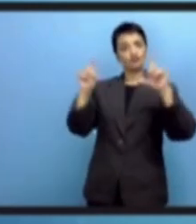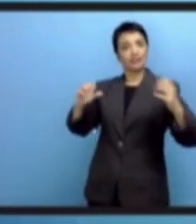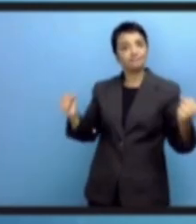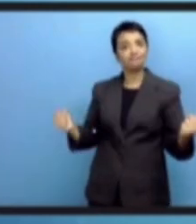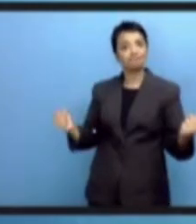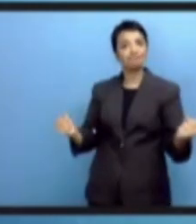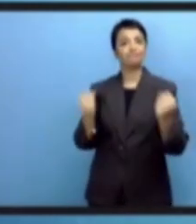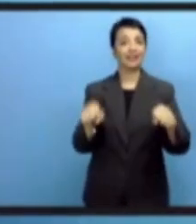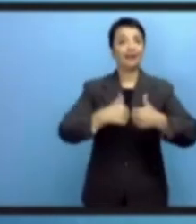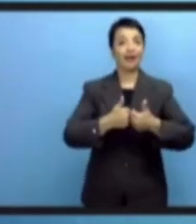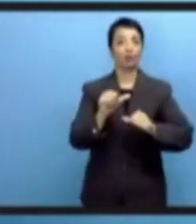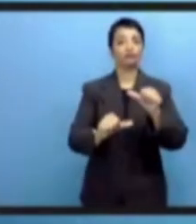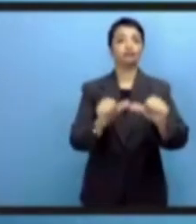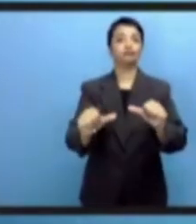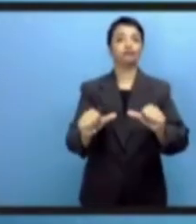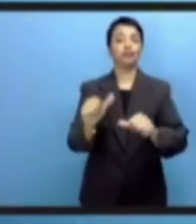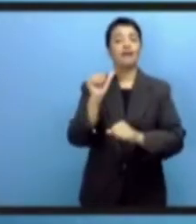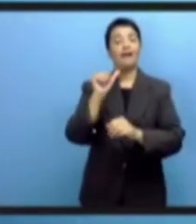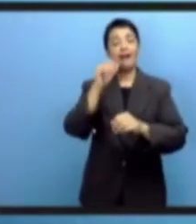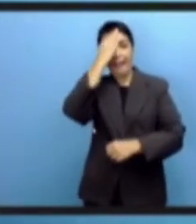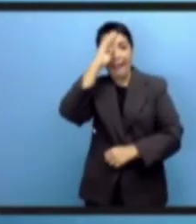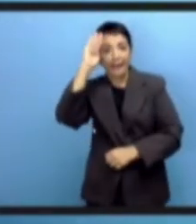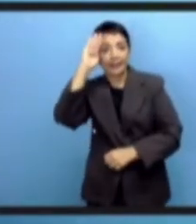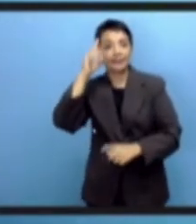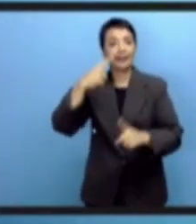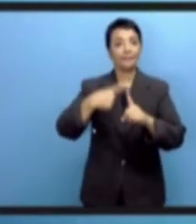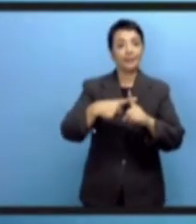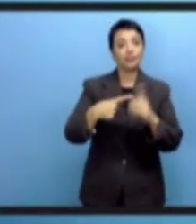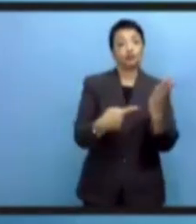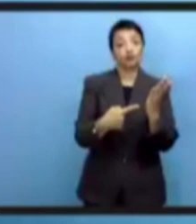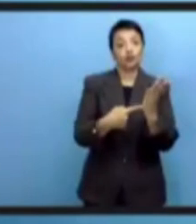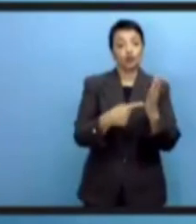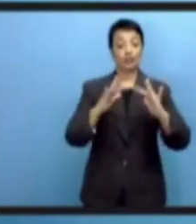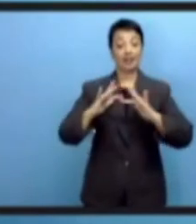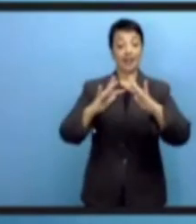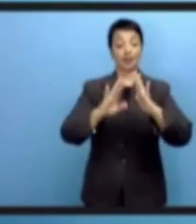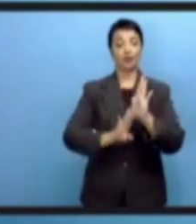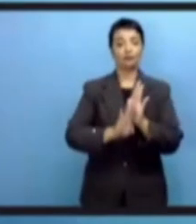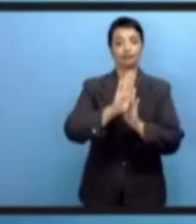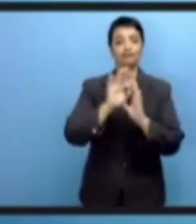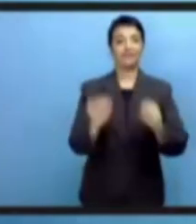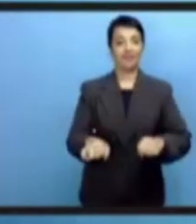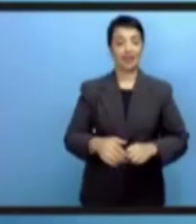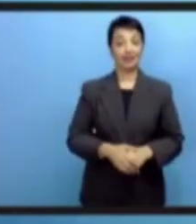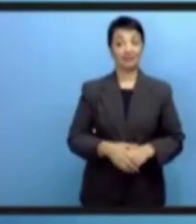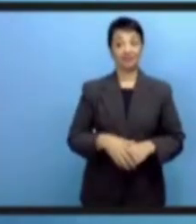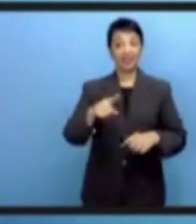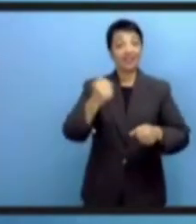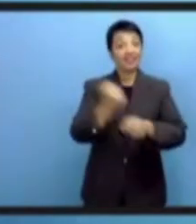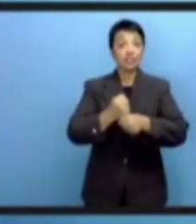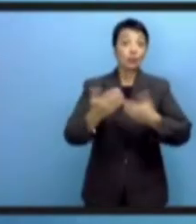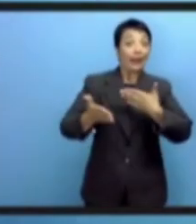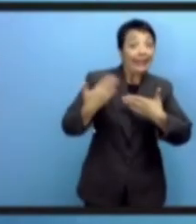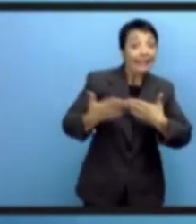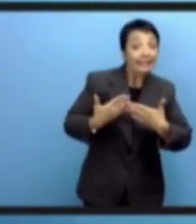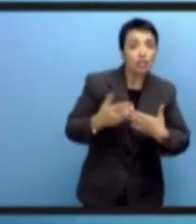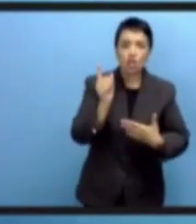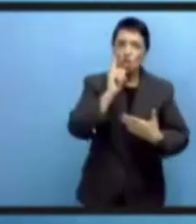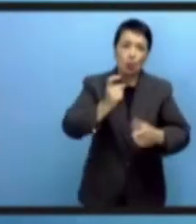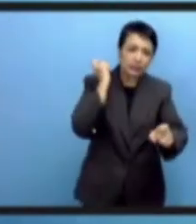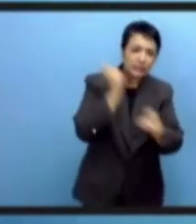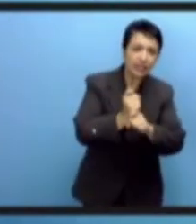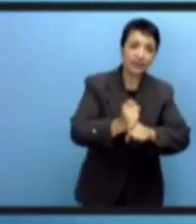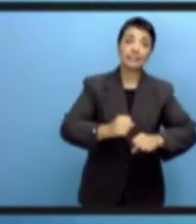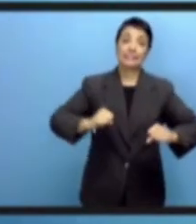И не только правительство, но, как я и сказал, и частный сектор, и гражданское общество, и образовательные